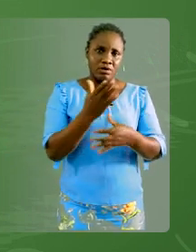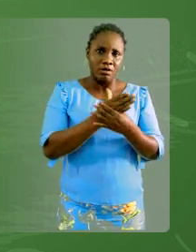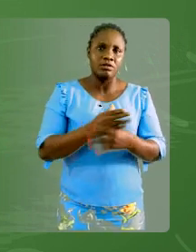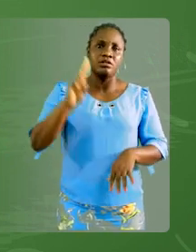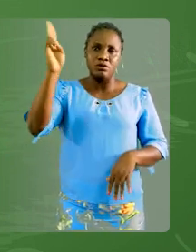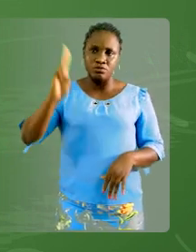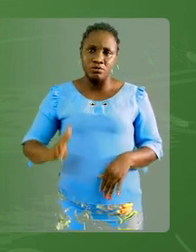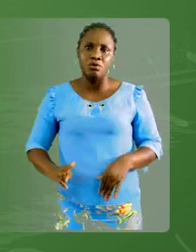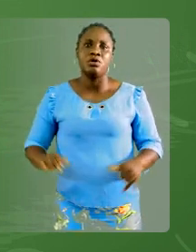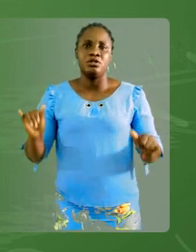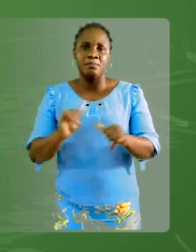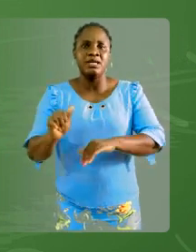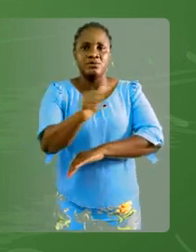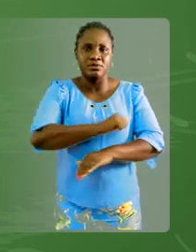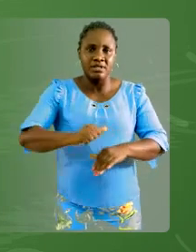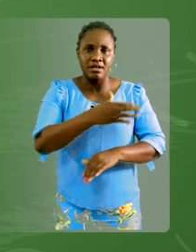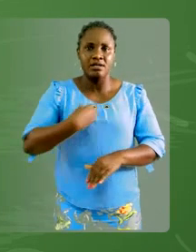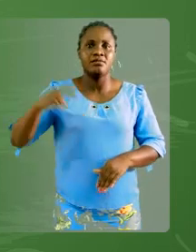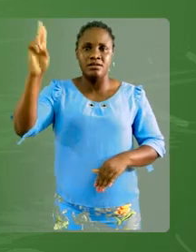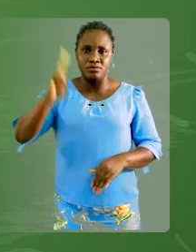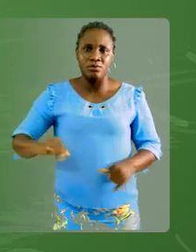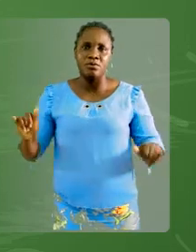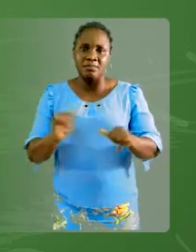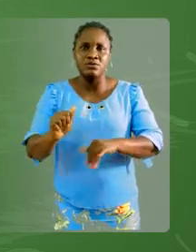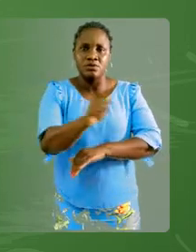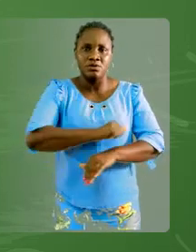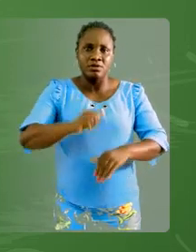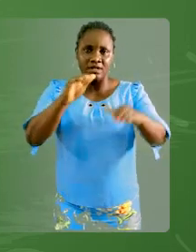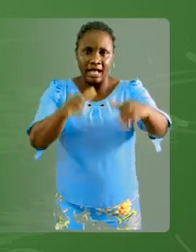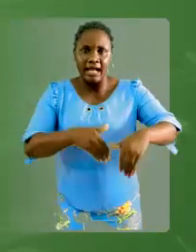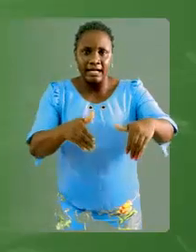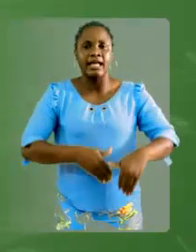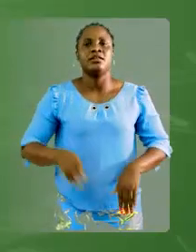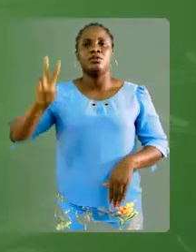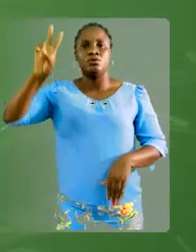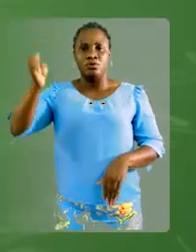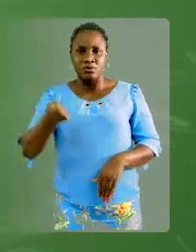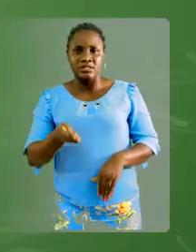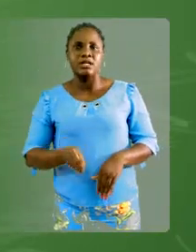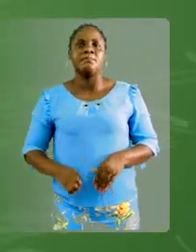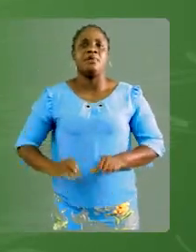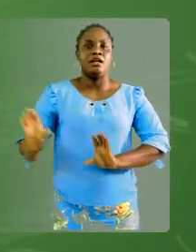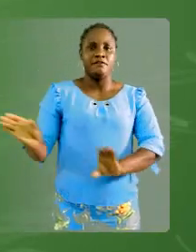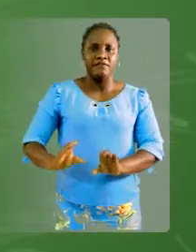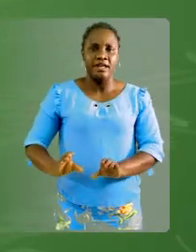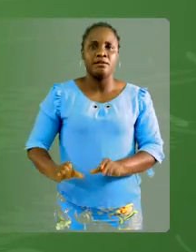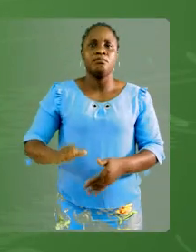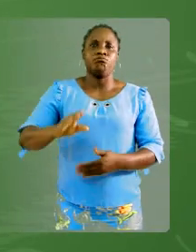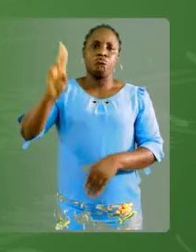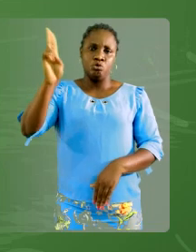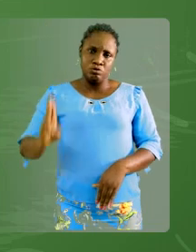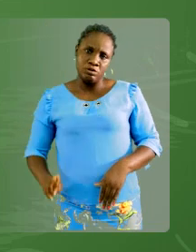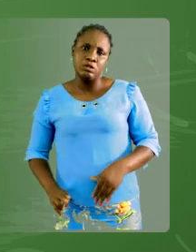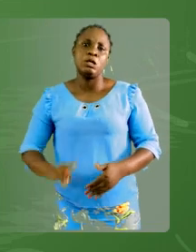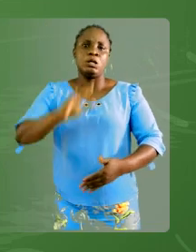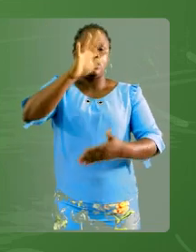et les unités de mesure agraires. La deuxième activité va consister donc à utiliser ce tableau pour faire des changements